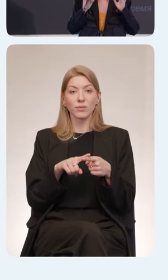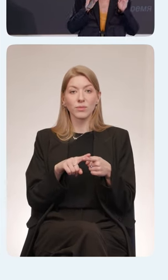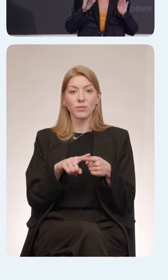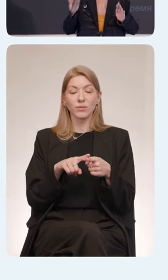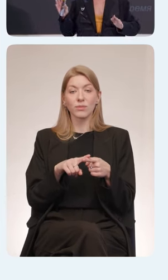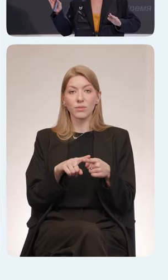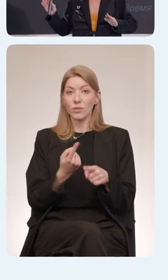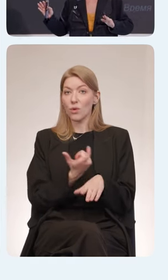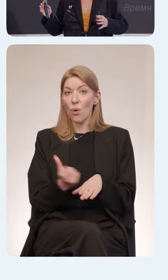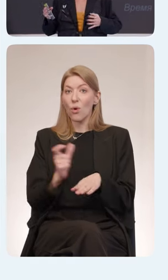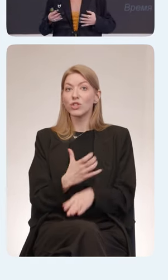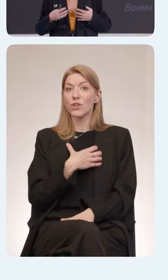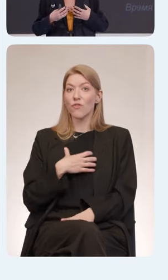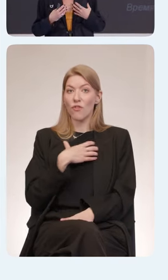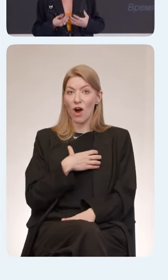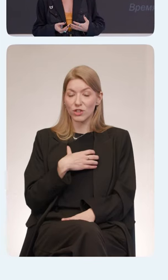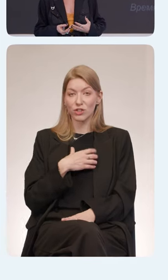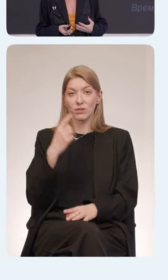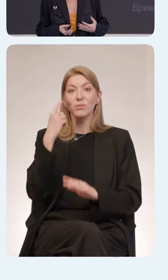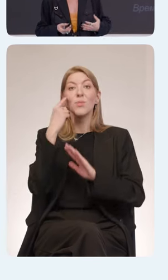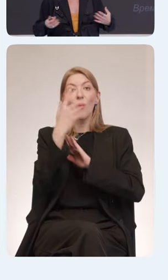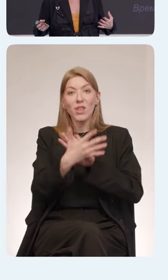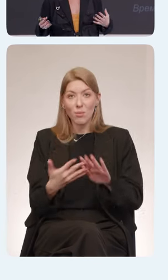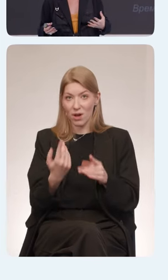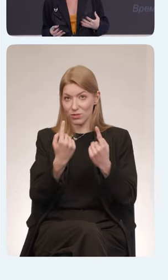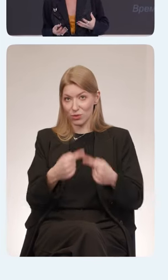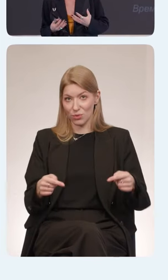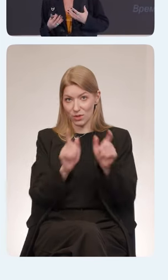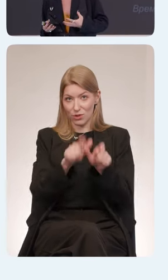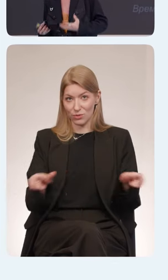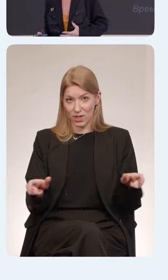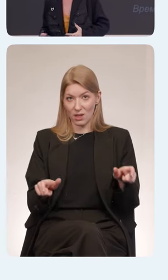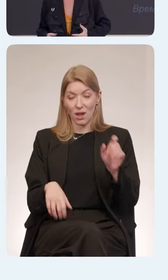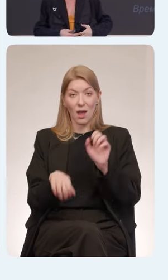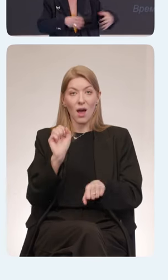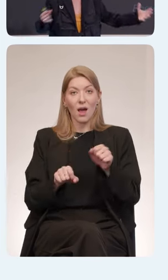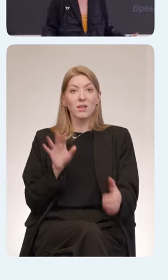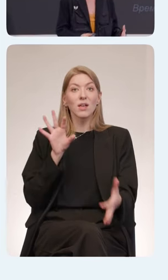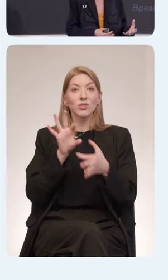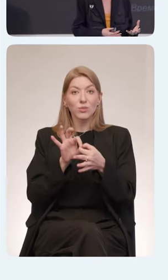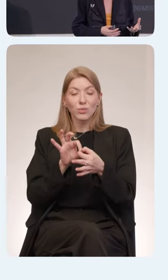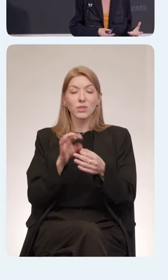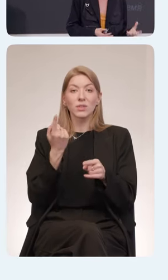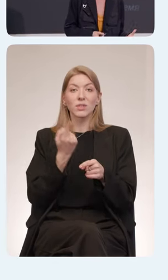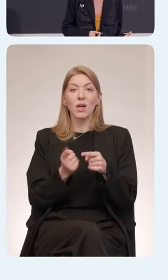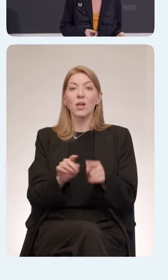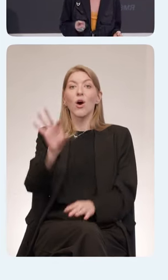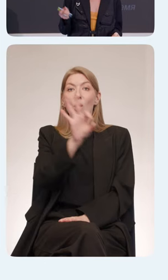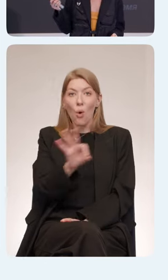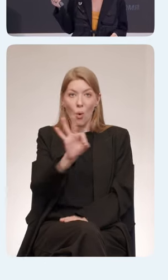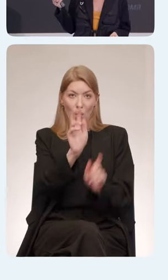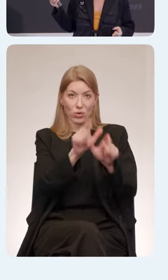Поэтому очень важно здесь понимать людей, потому что доступность – это вообще про людей. Все, что мы делаем, это про людей.